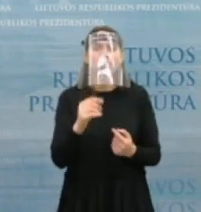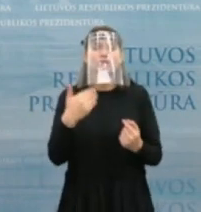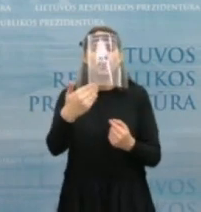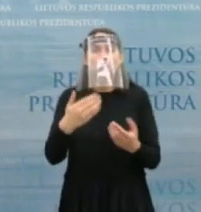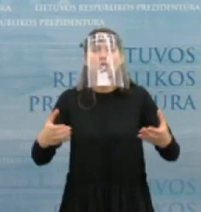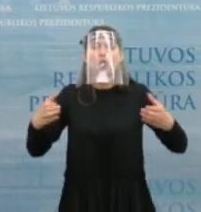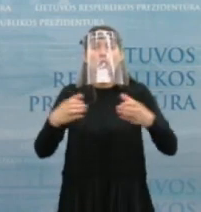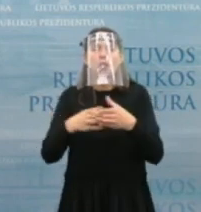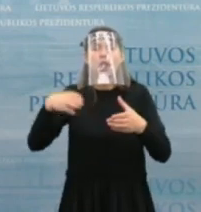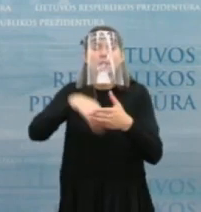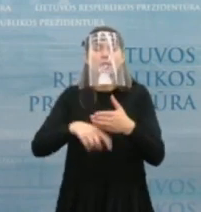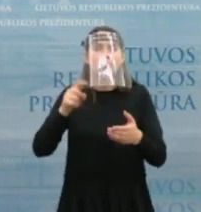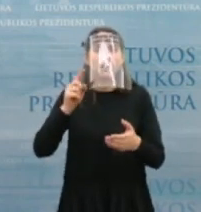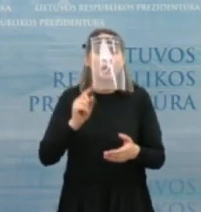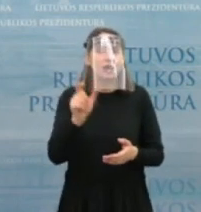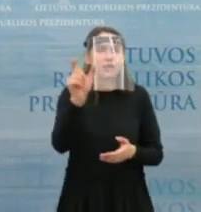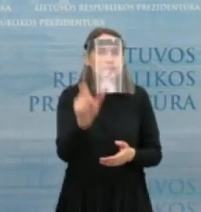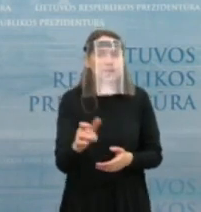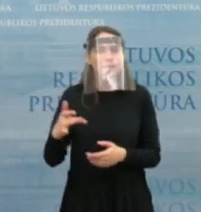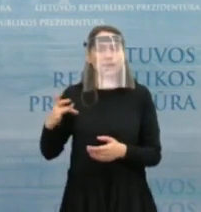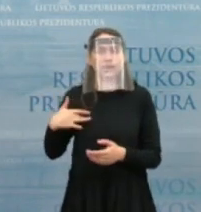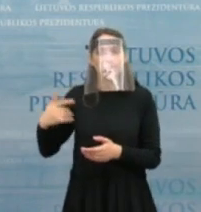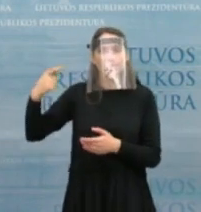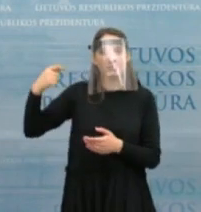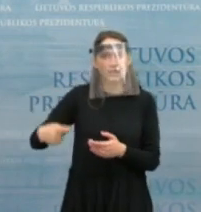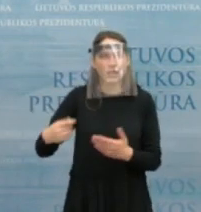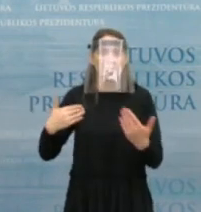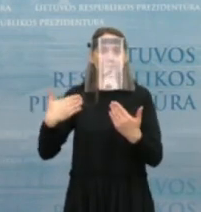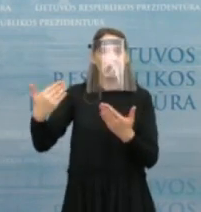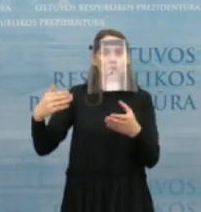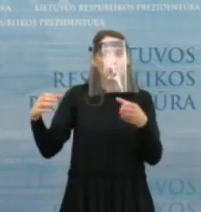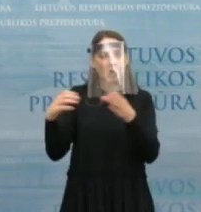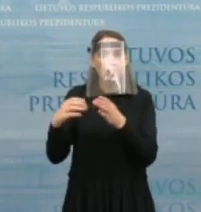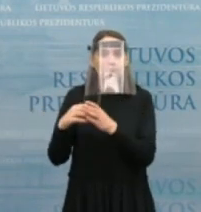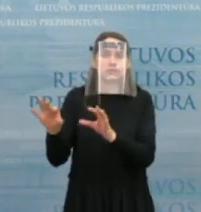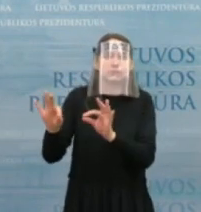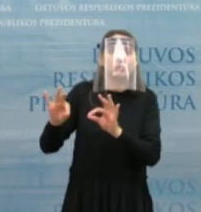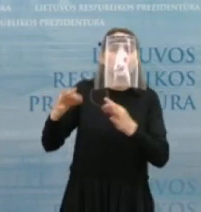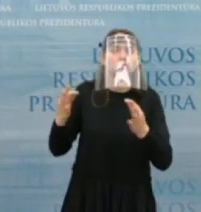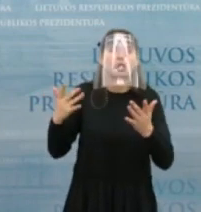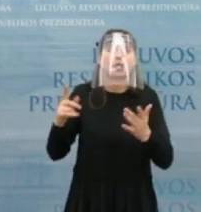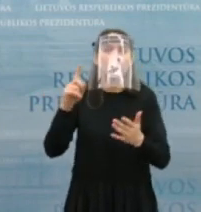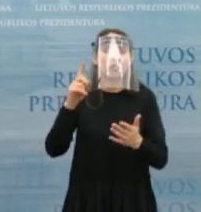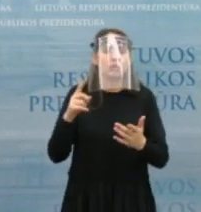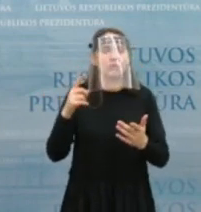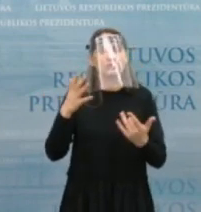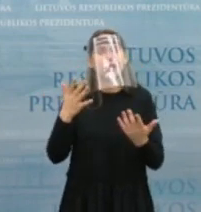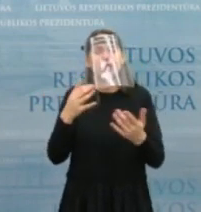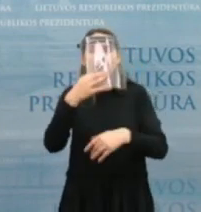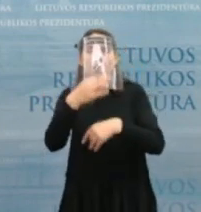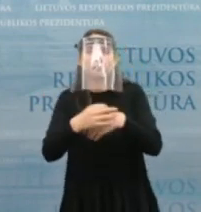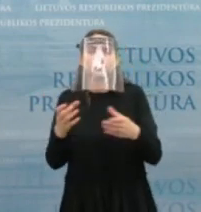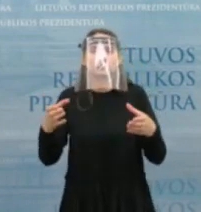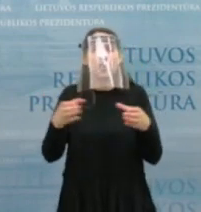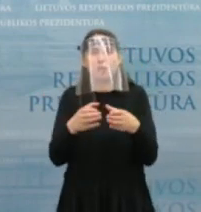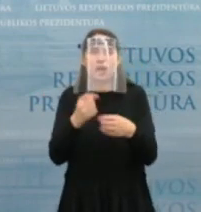ir galbūt iš prezidento ar jo komandos pusės buvo kažkokių pasiūrimų dėl kandidatūrų į tam tikrus postus. Dėkui.